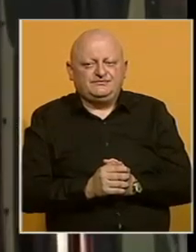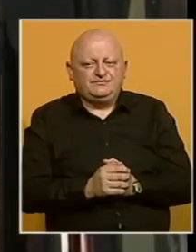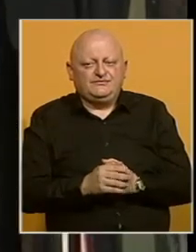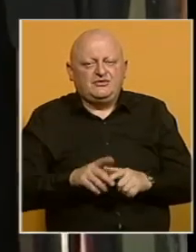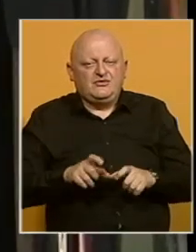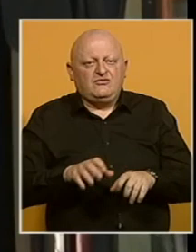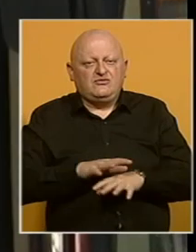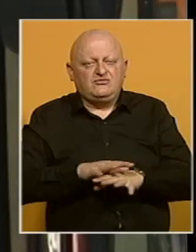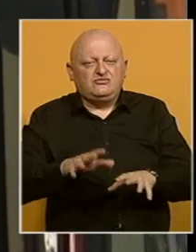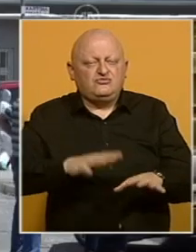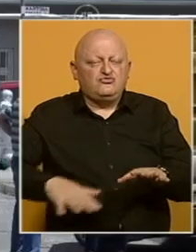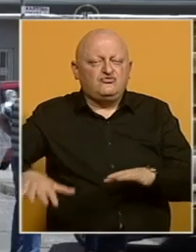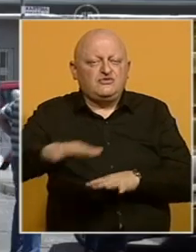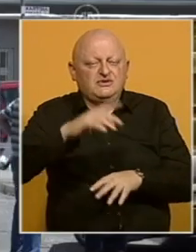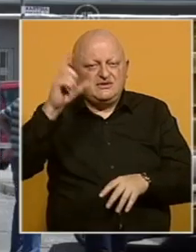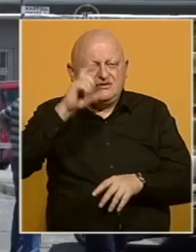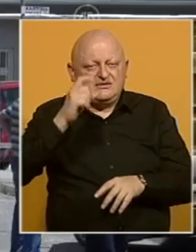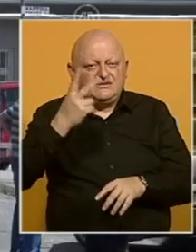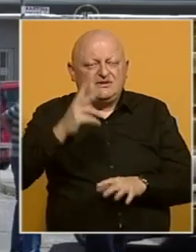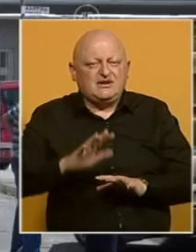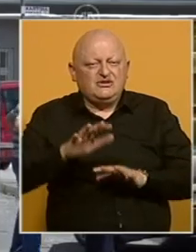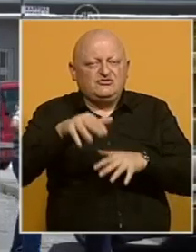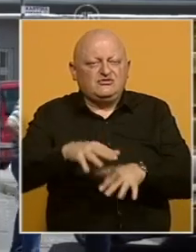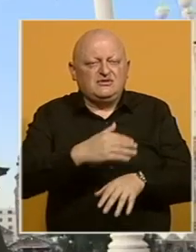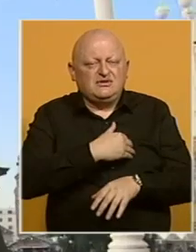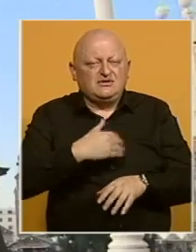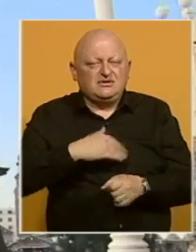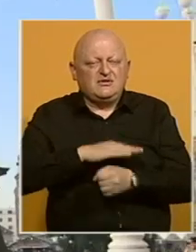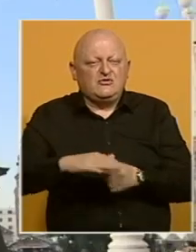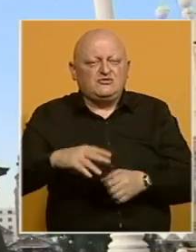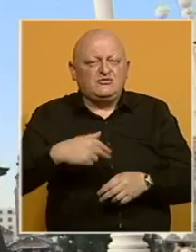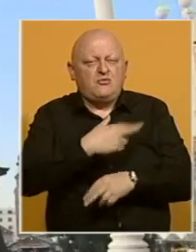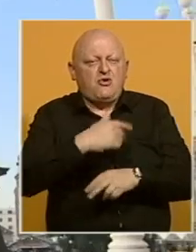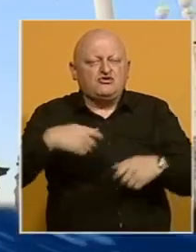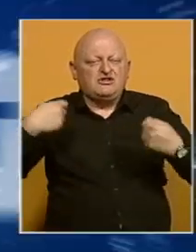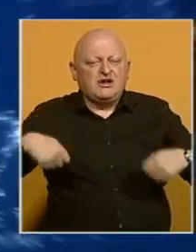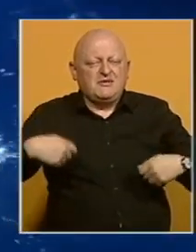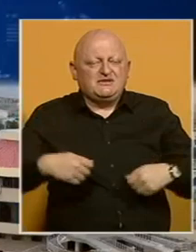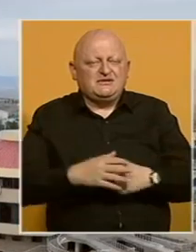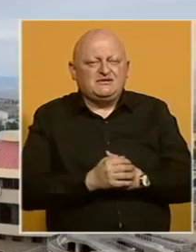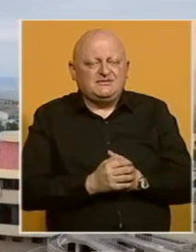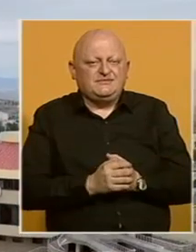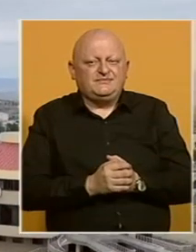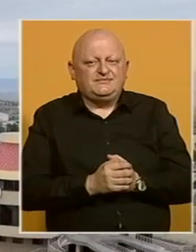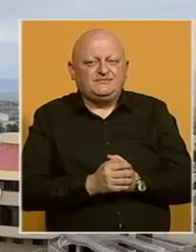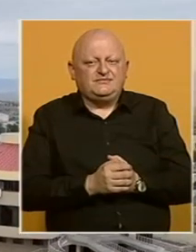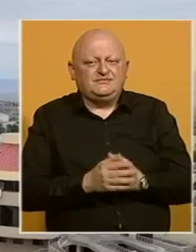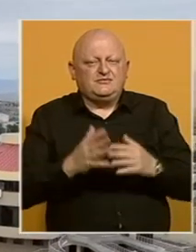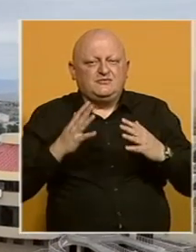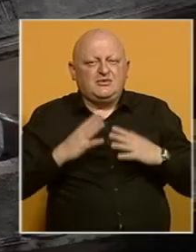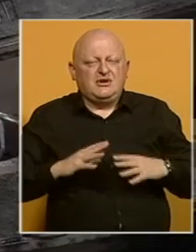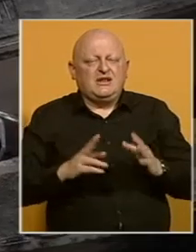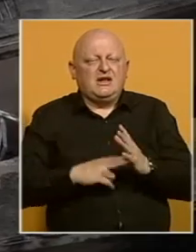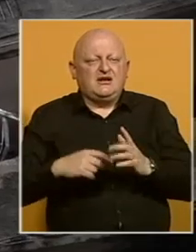Koronavirus bukti u regionu, u Srbiji treći talas u Zagrebu popunjeni bolnički kapaciteti. Primir je u